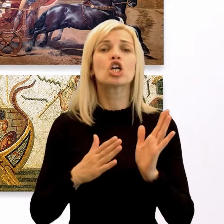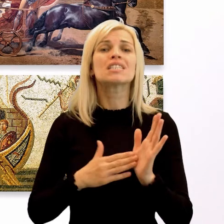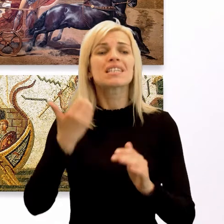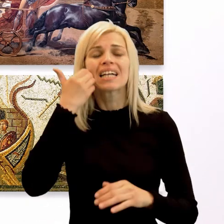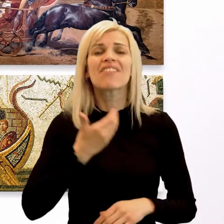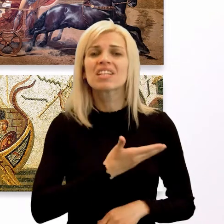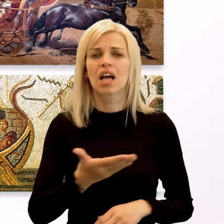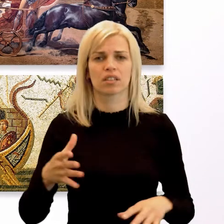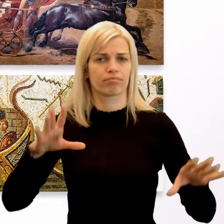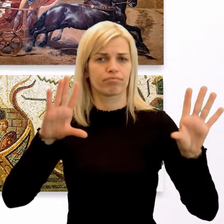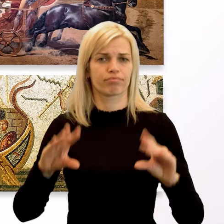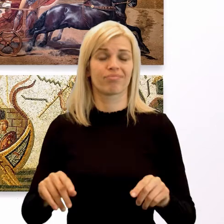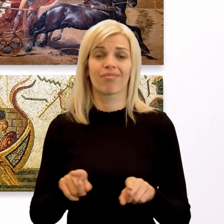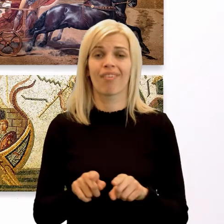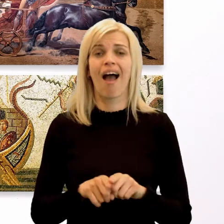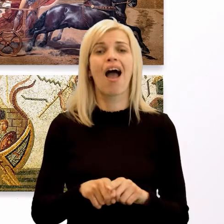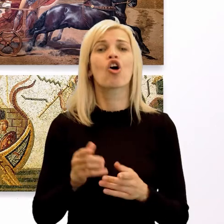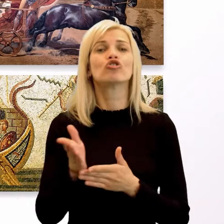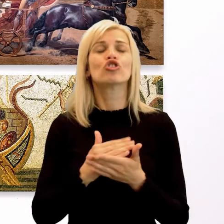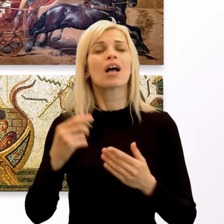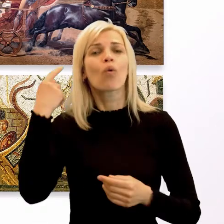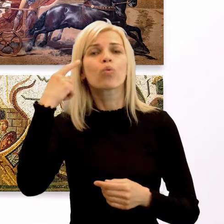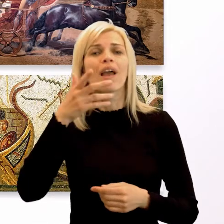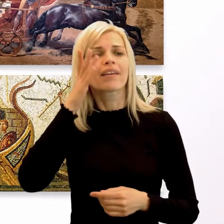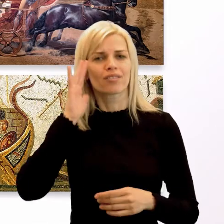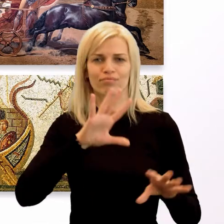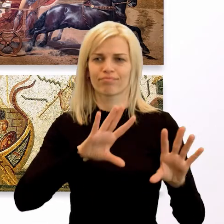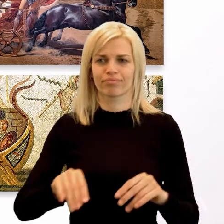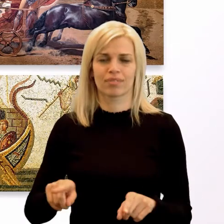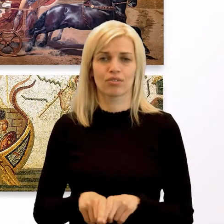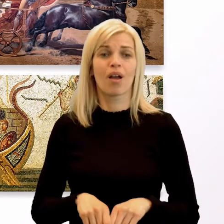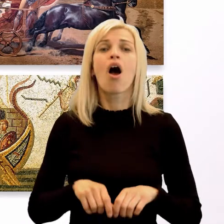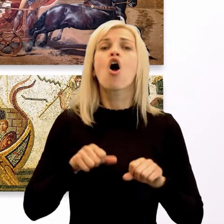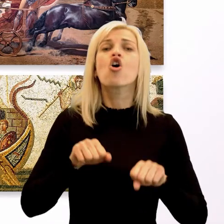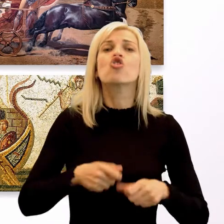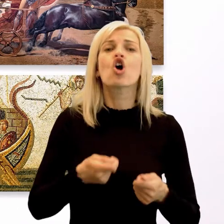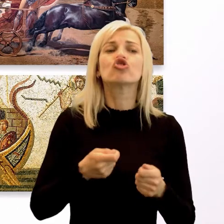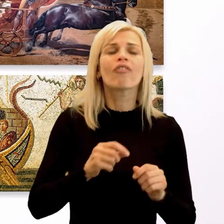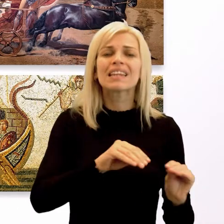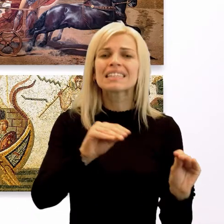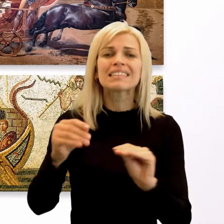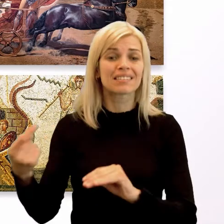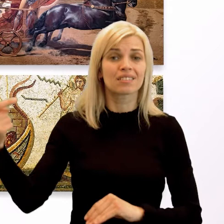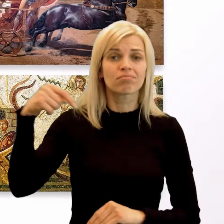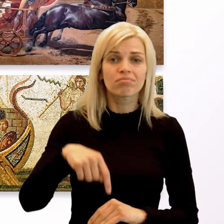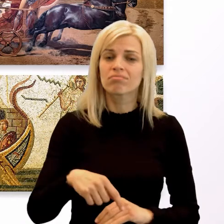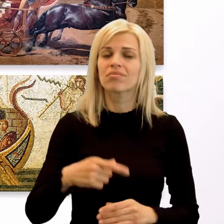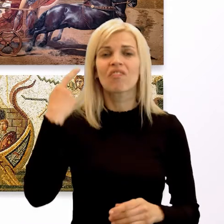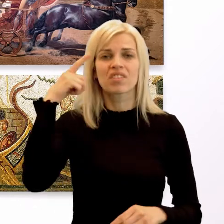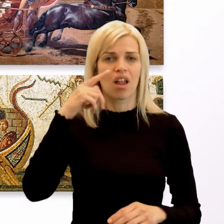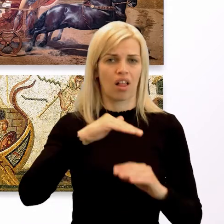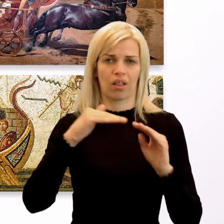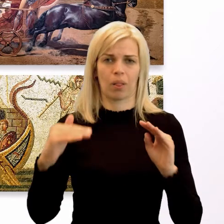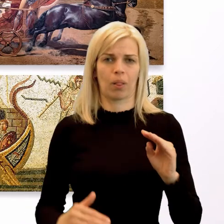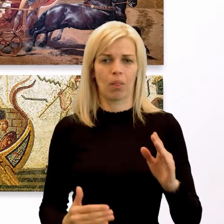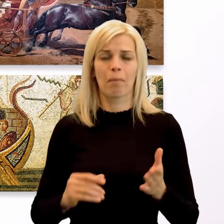zanikla časť kultúrneho Grécka. Kočovníci, ktorí prišli, boli menej vzdelaní, neovládali napríklad písmo. Za to však